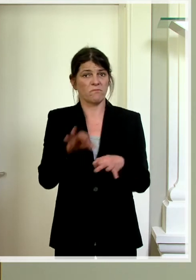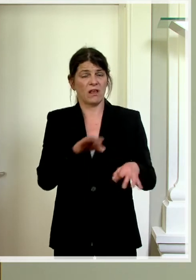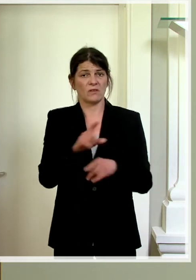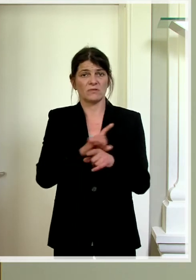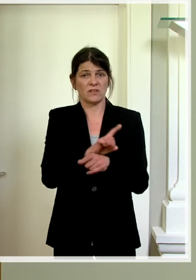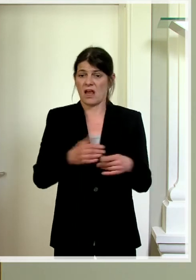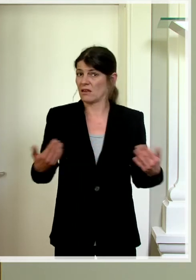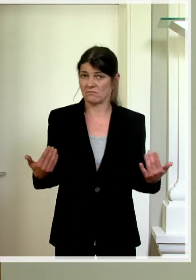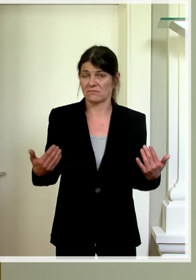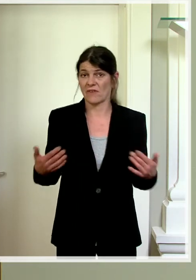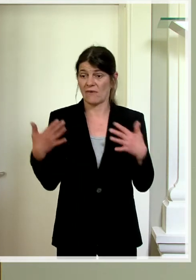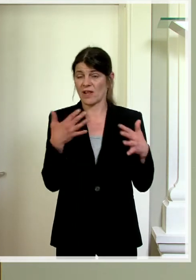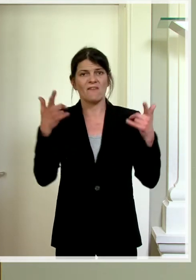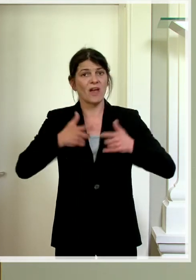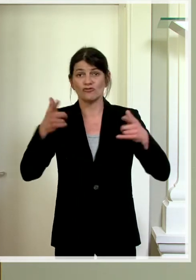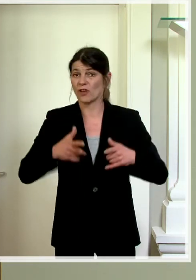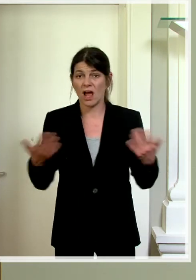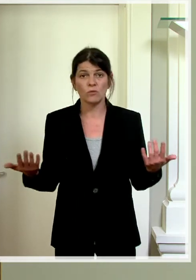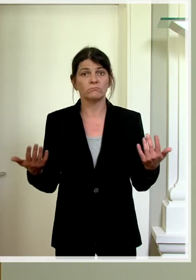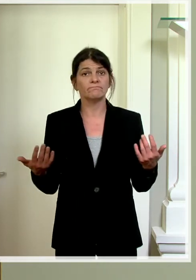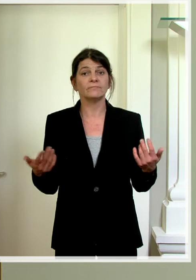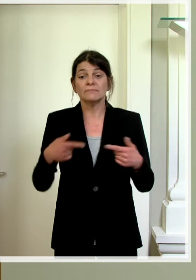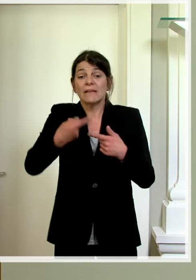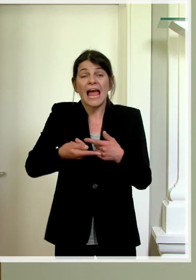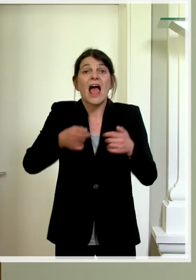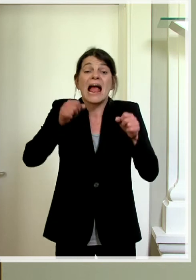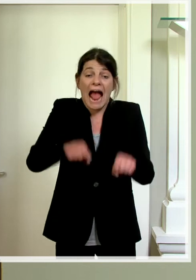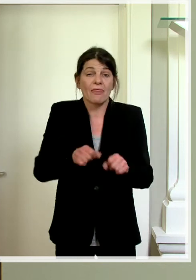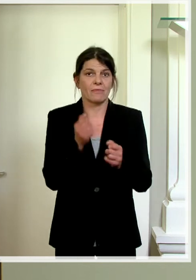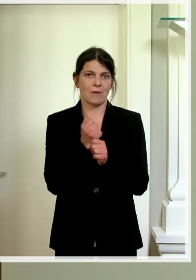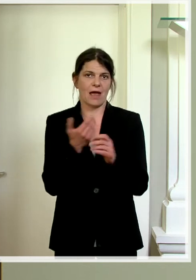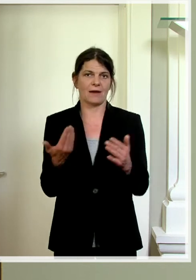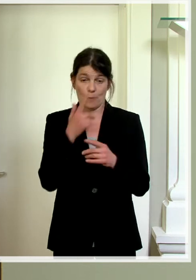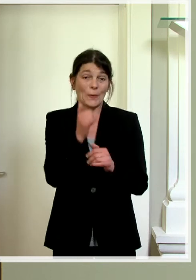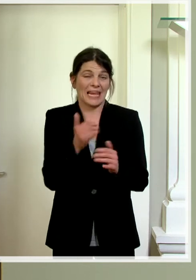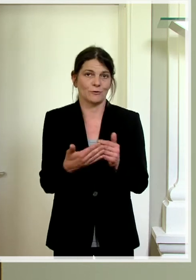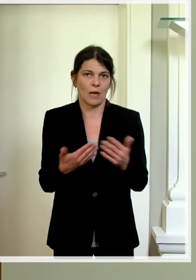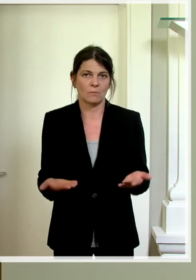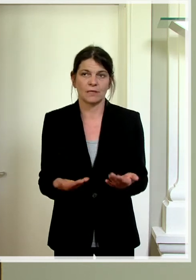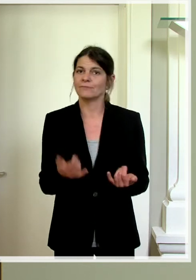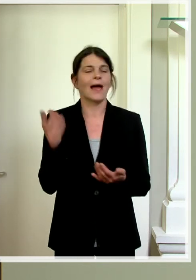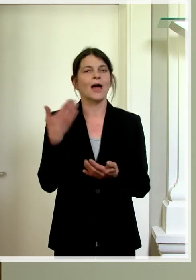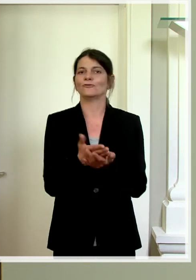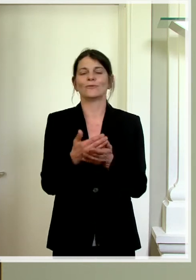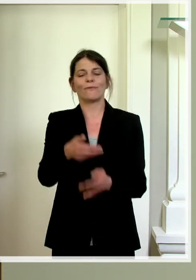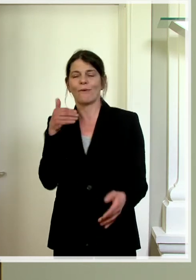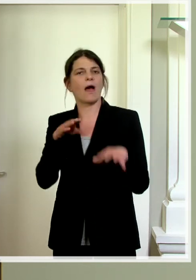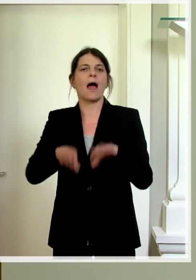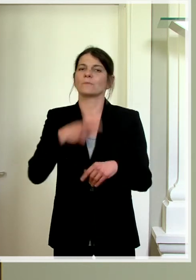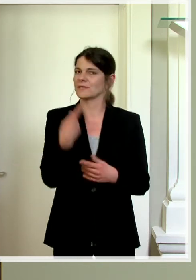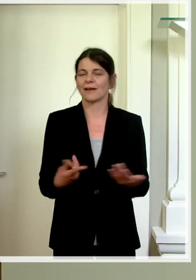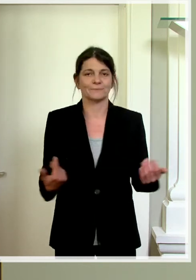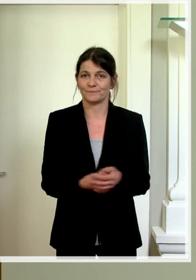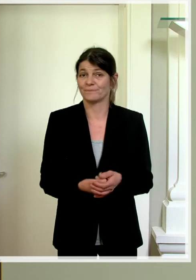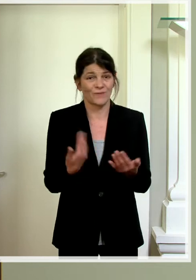ist wie viele Veranstaltungen, die vielleicht stattfinden könnten, jetzt im Juni, wurden schon im Vorhinein abgesagt.